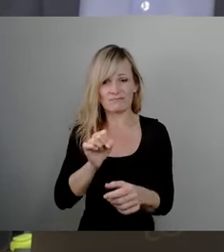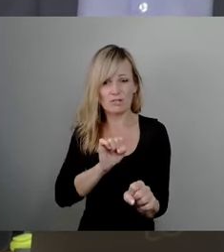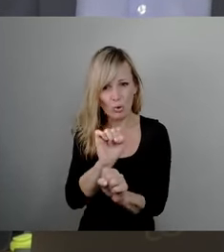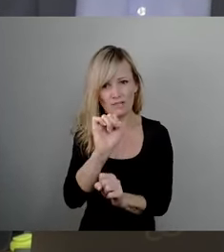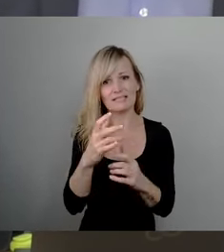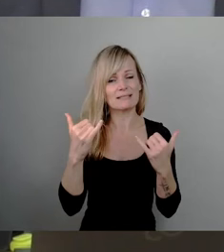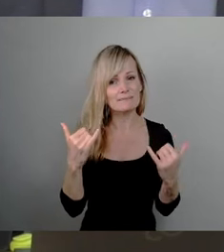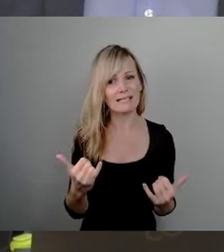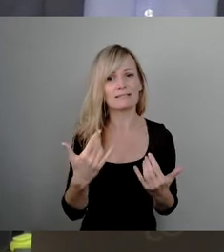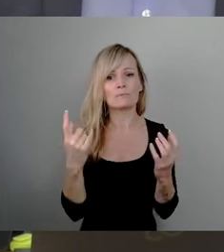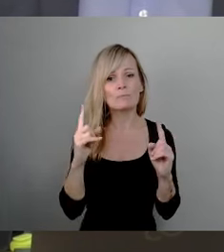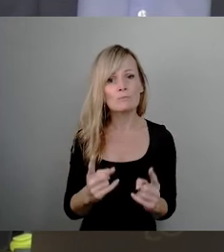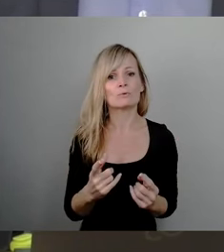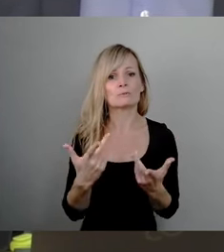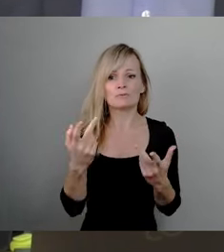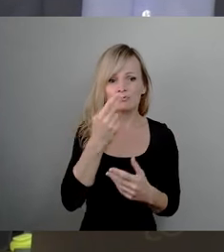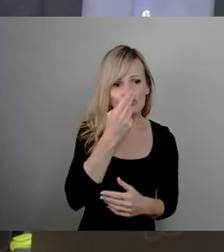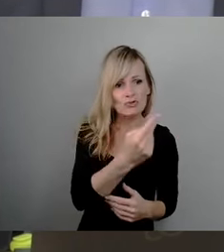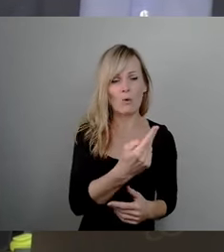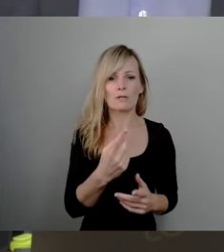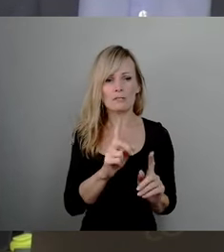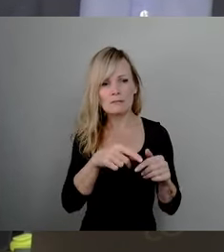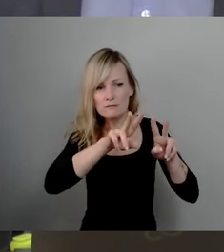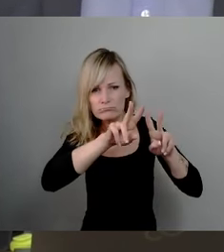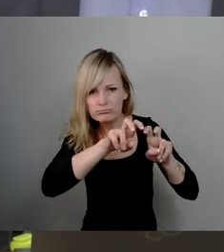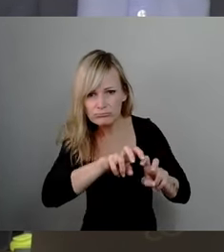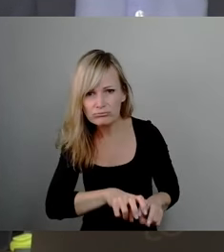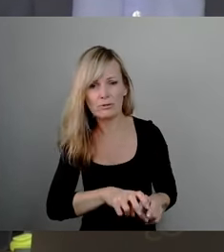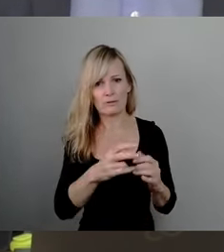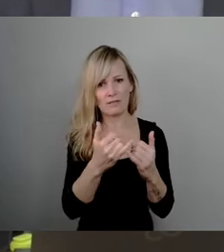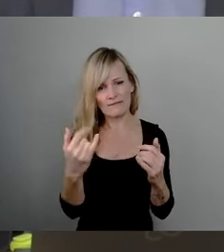an den Erkenntnissen gearbeitet wird und an deren Beseitigung.